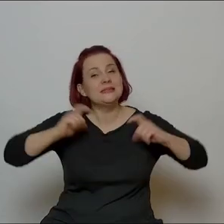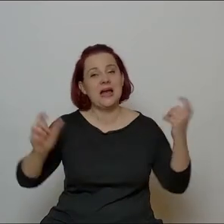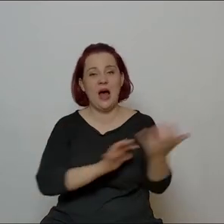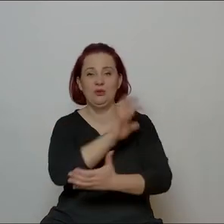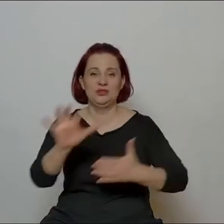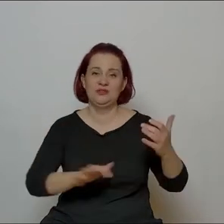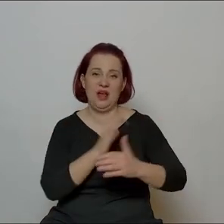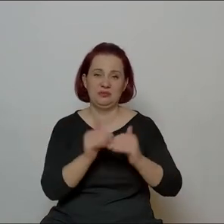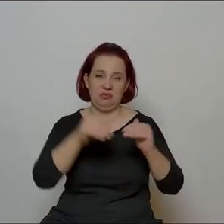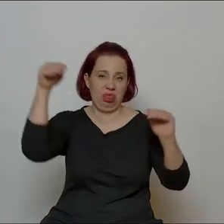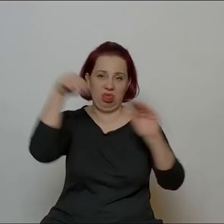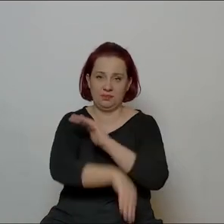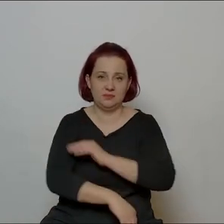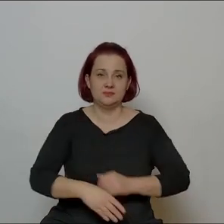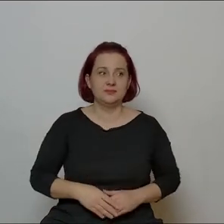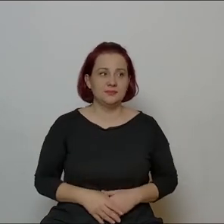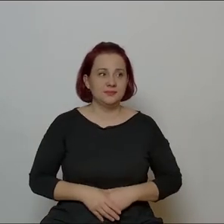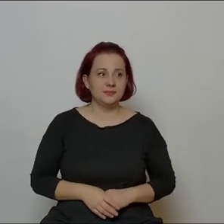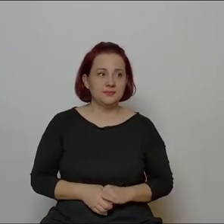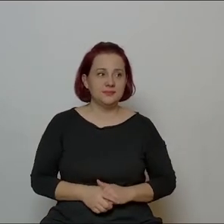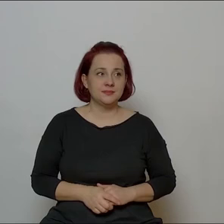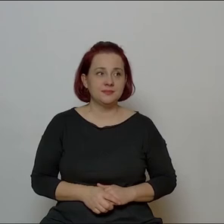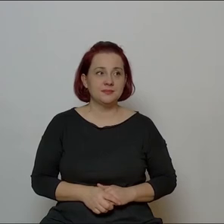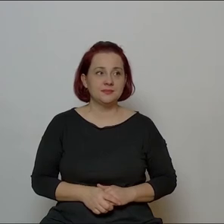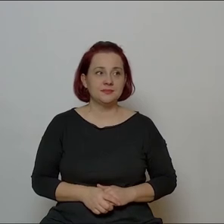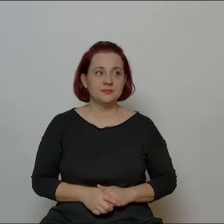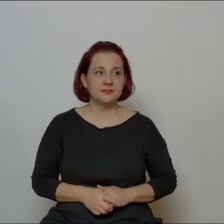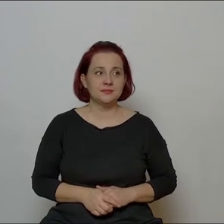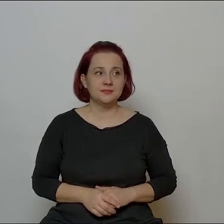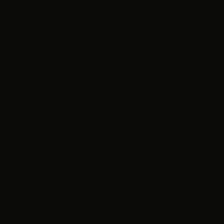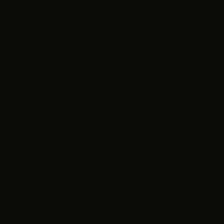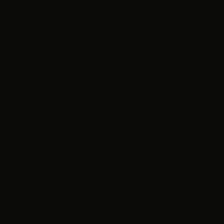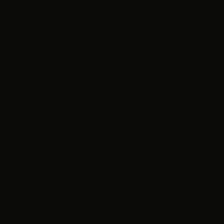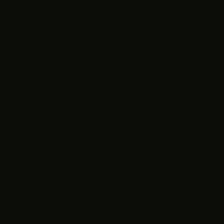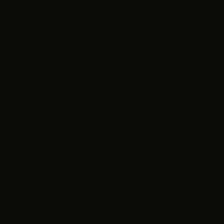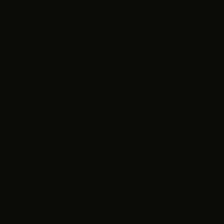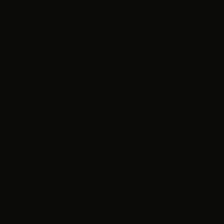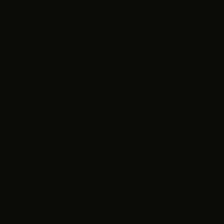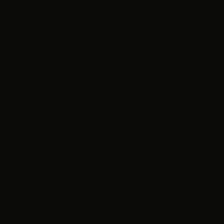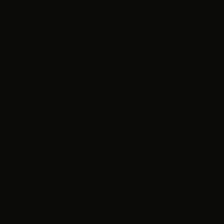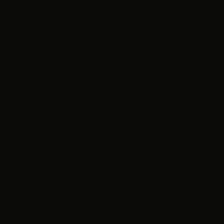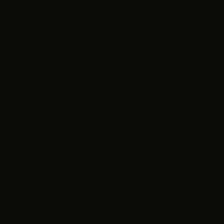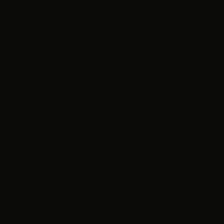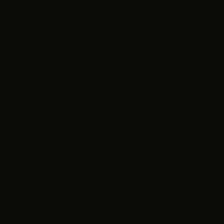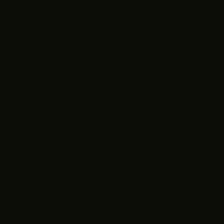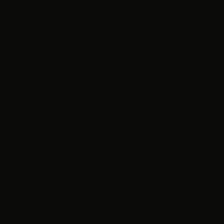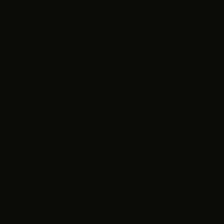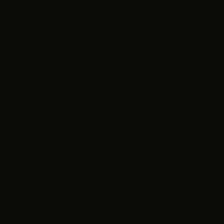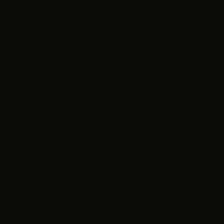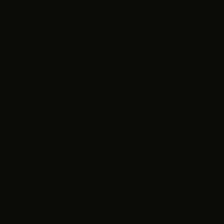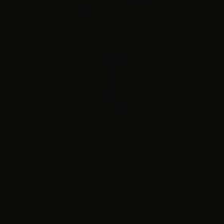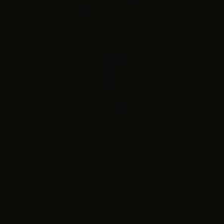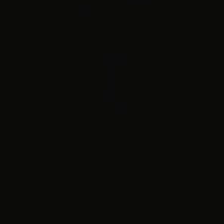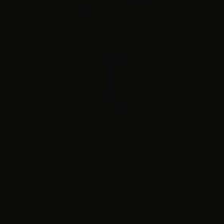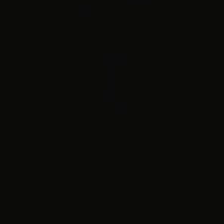po tym względem. Tak, to bardzo, bardzo słuszna ocena, rzeczywiście, Pani Profesor, ale mnie bardziej